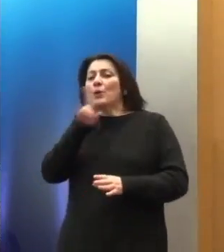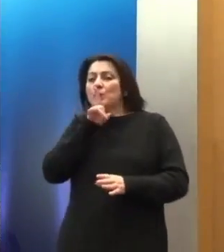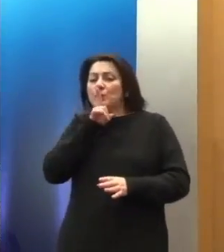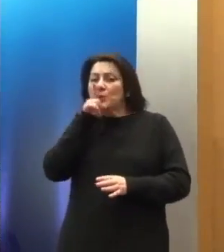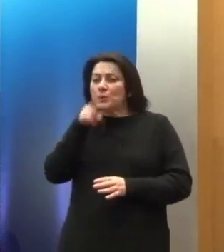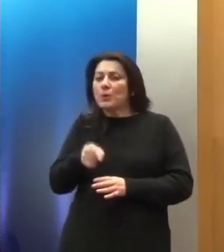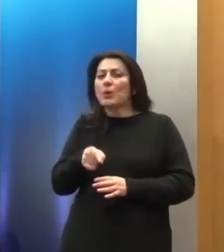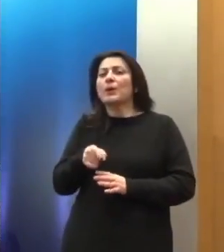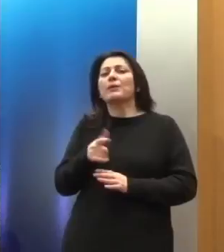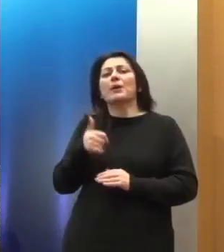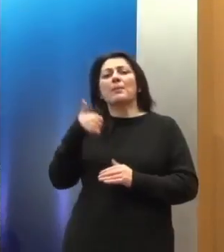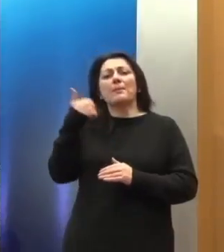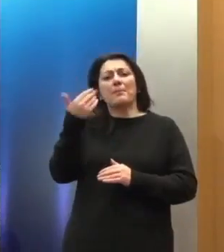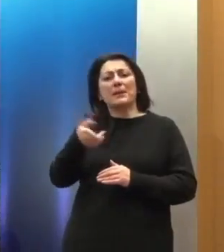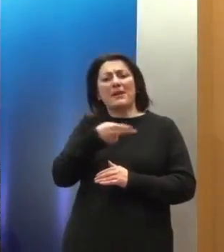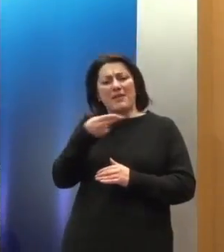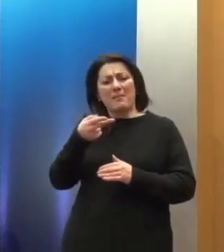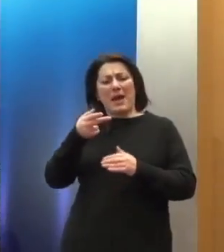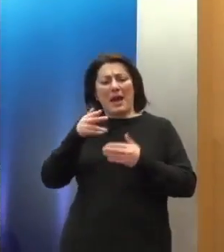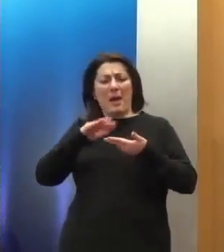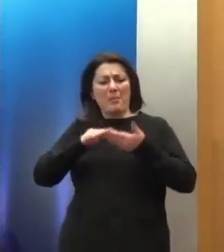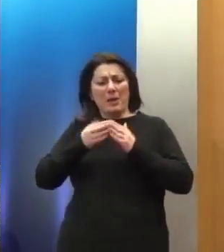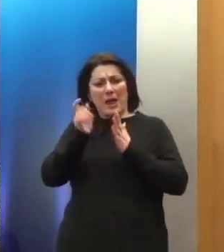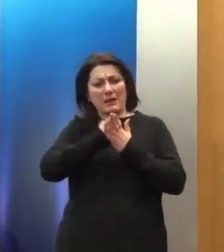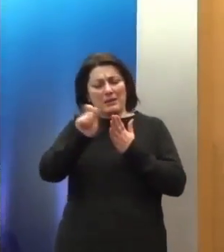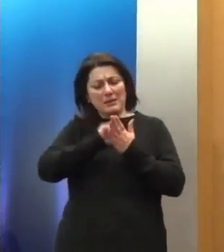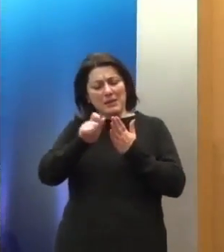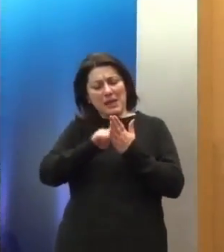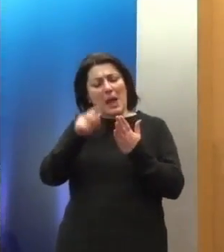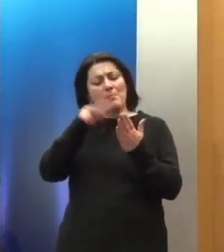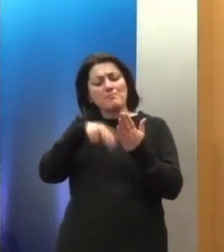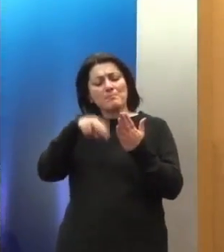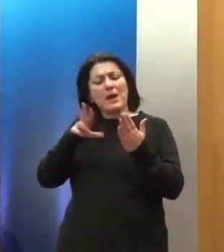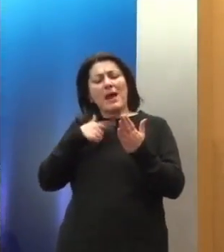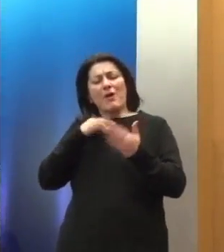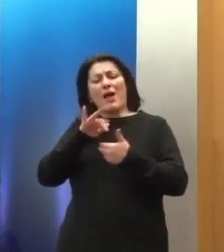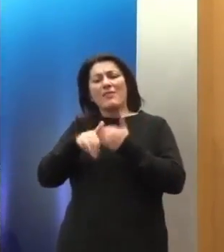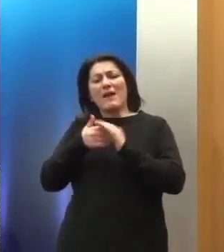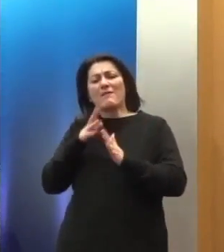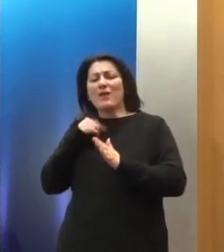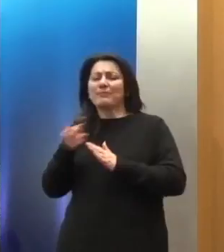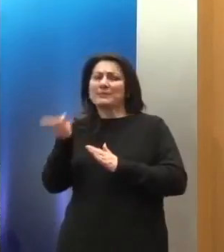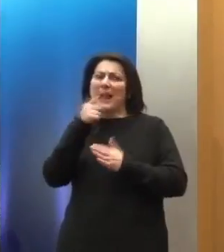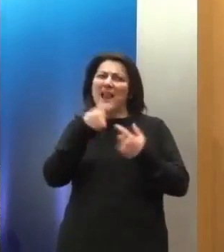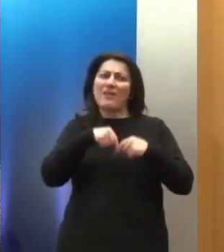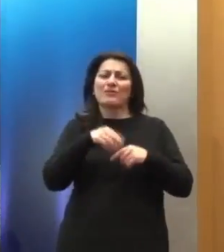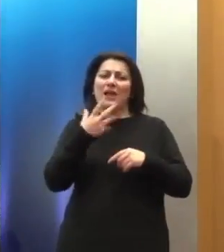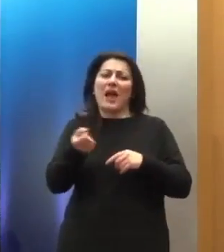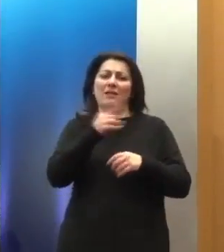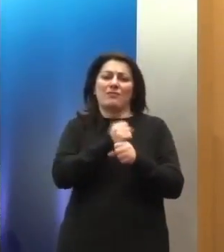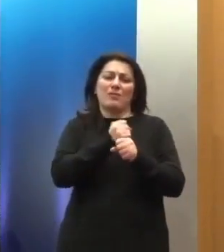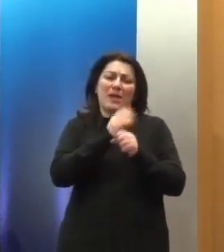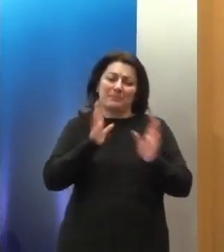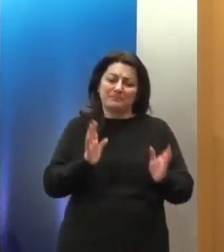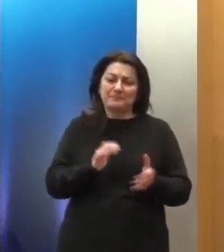σε όλα την αποτύπωση των πρακτικών και με πολύ ενδιαφέρον να μπήχα βάλει σε άλλη αίθουσα να κάνω άλλη δουλειά. Και